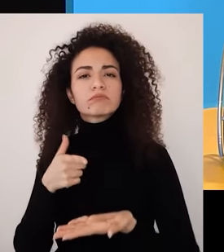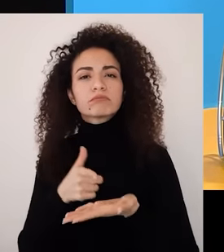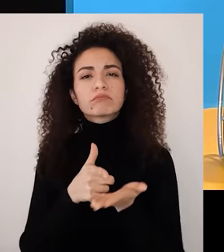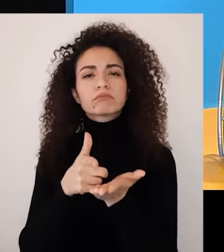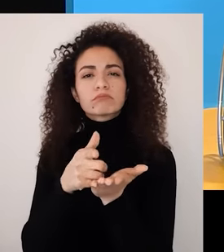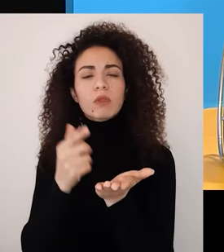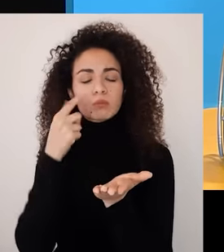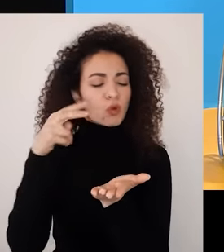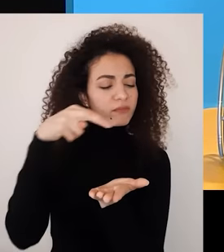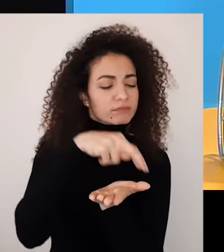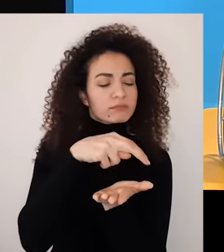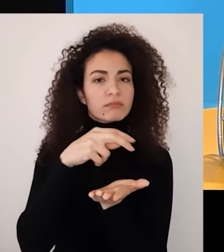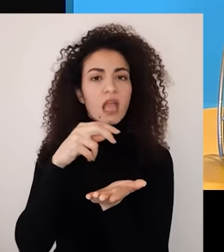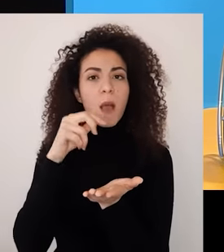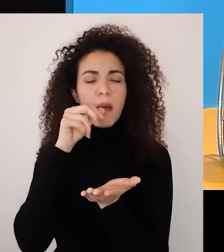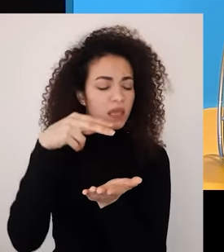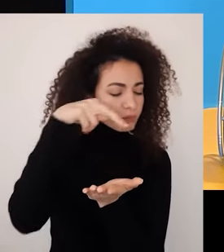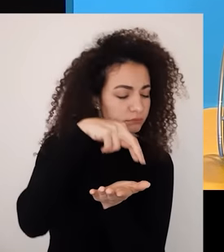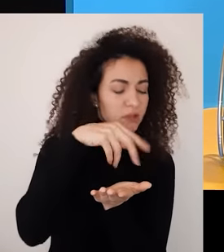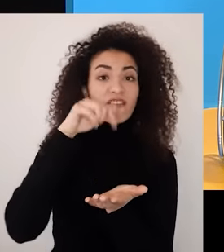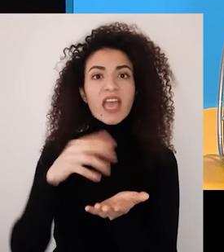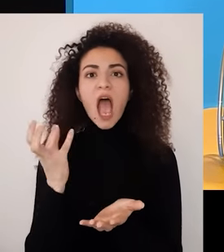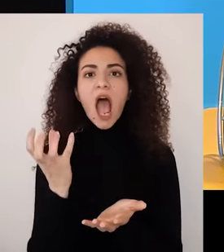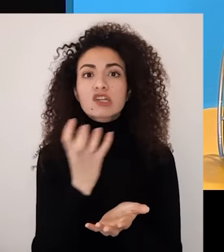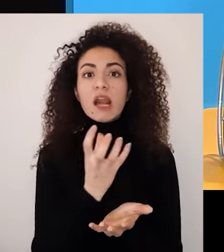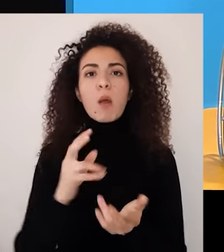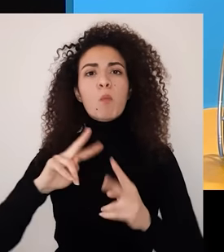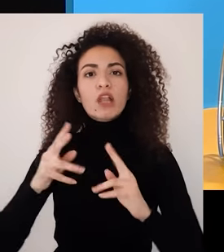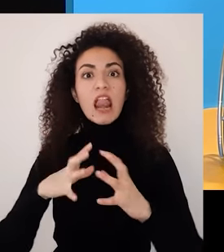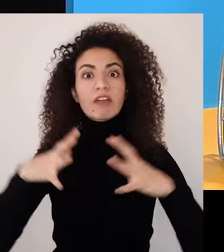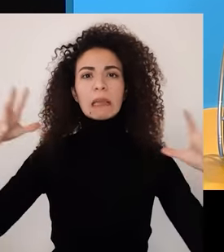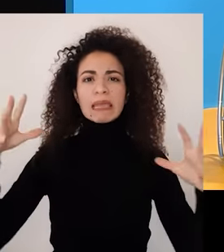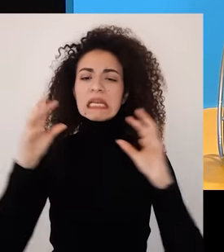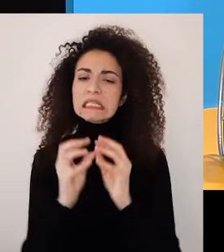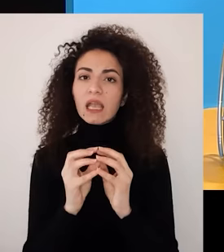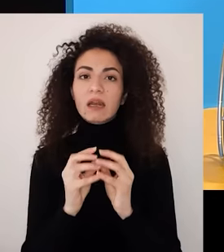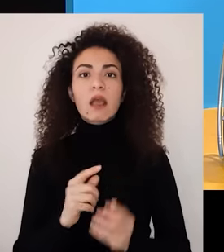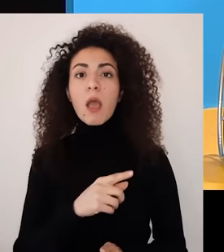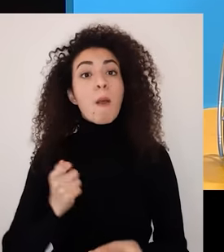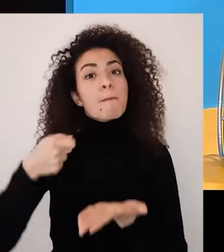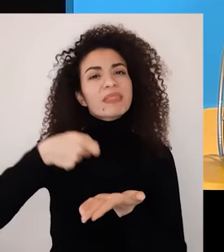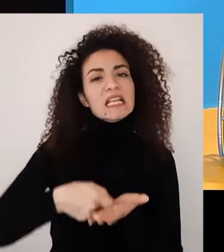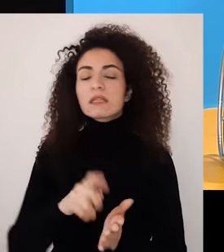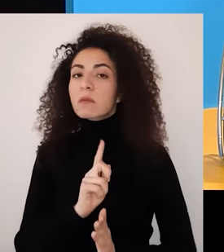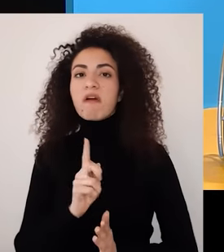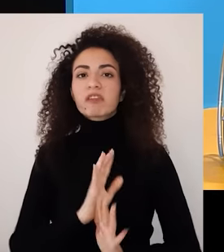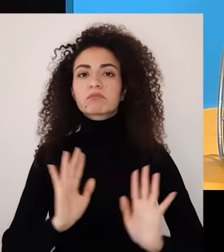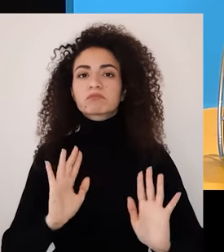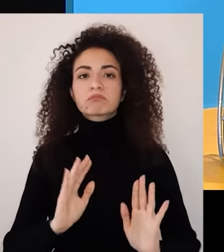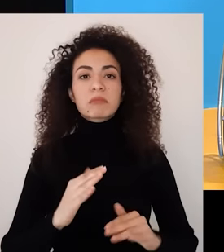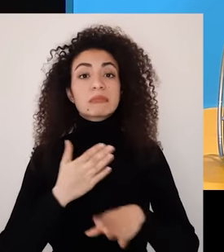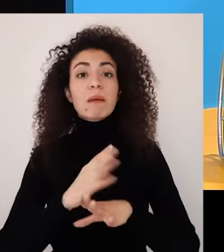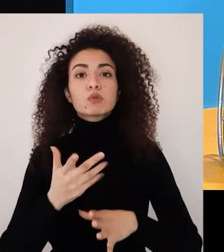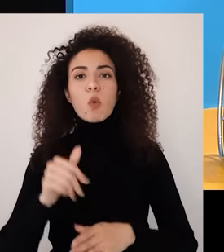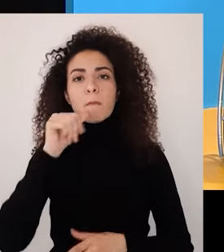وإذا نظر للماء بيلاحظ وجود صخور وحصة بأحجام مختلفة ولكنها ما بتأثر على رحلتهم